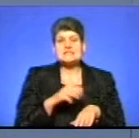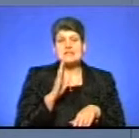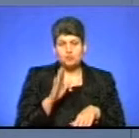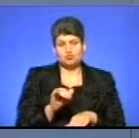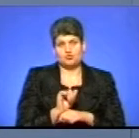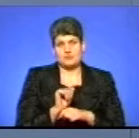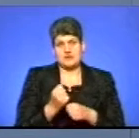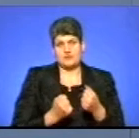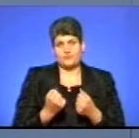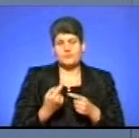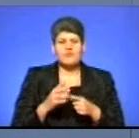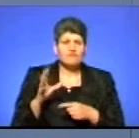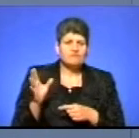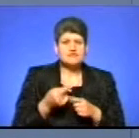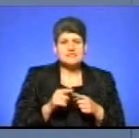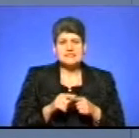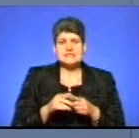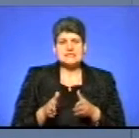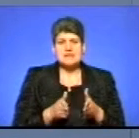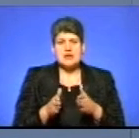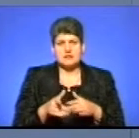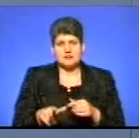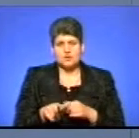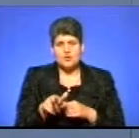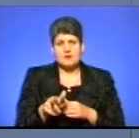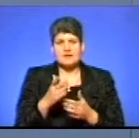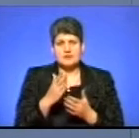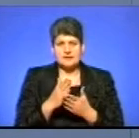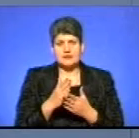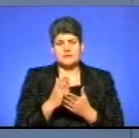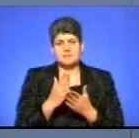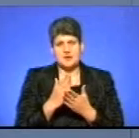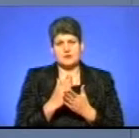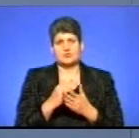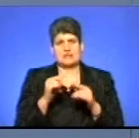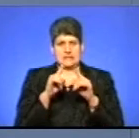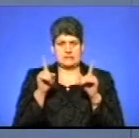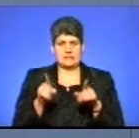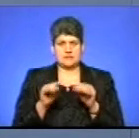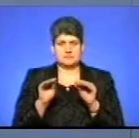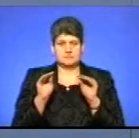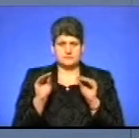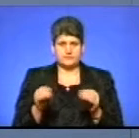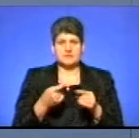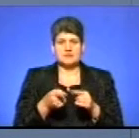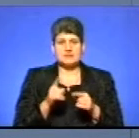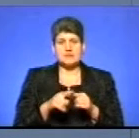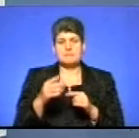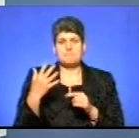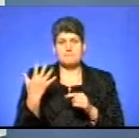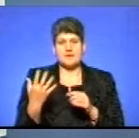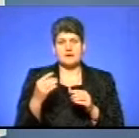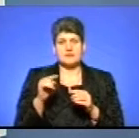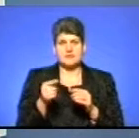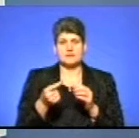водіїв. Всі ці ділянки дороги, вони відповідними знаками облаштовані. Зокрема, це знак 5-10,